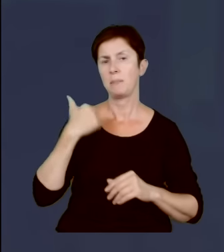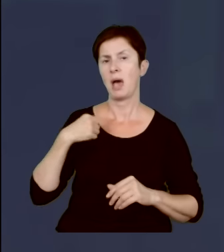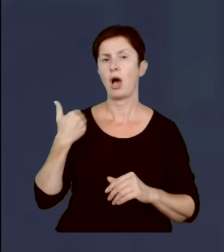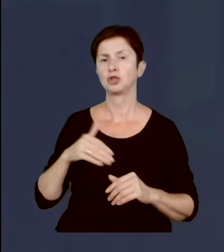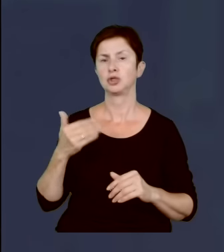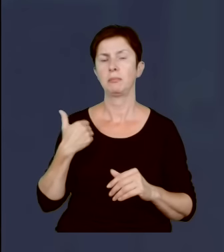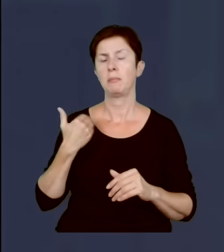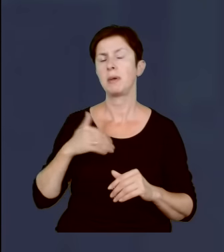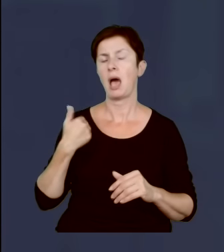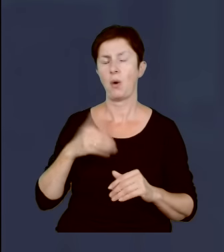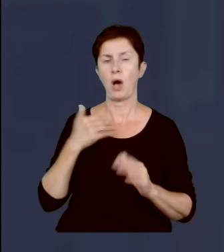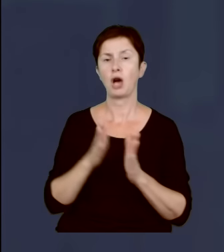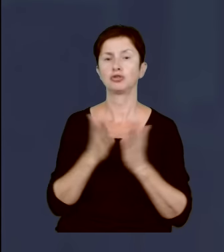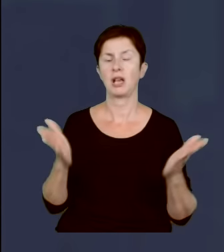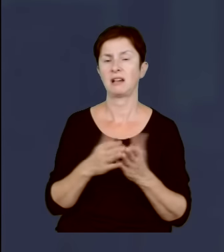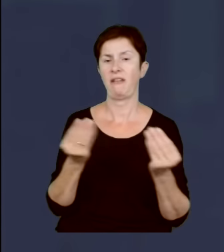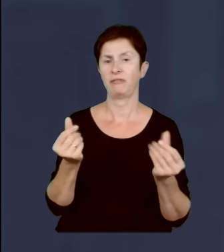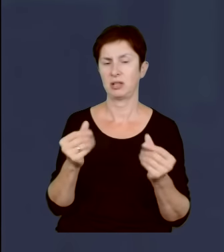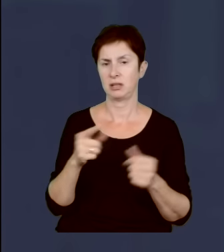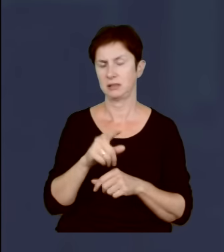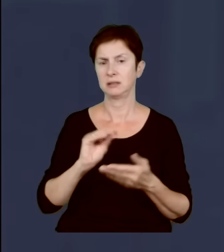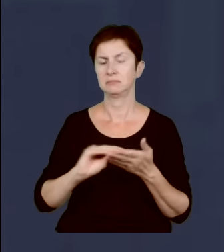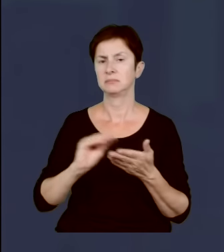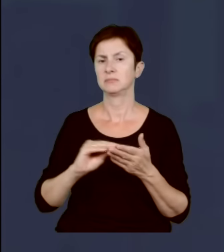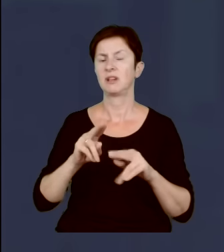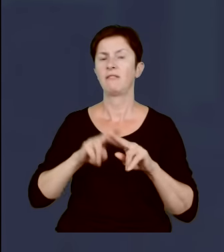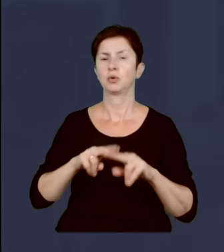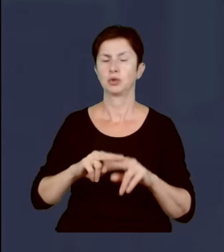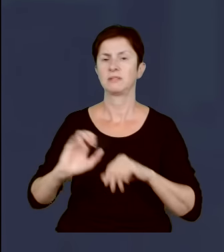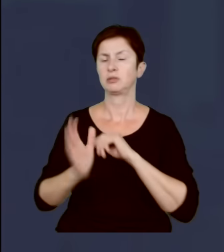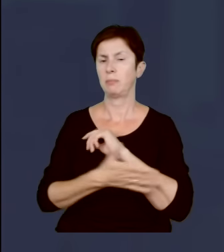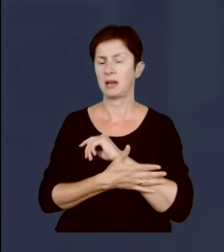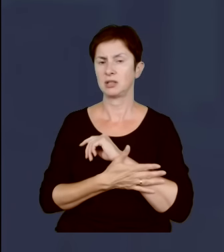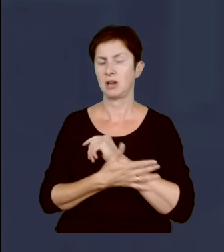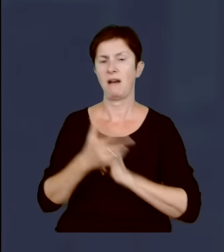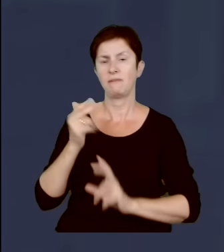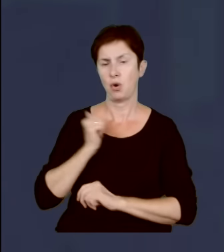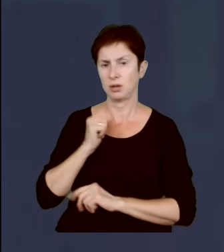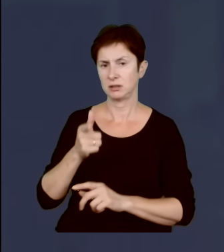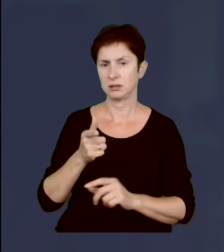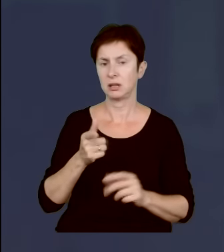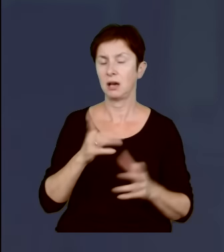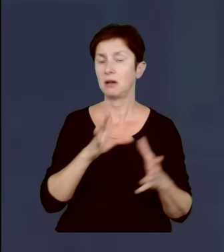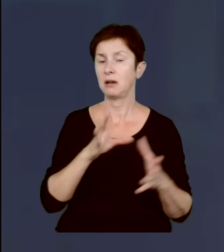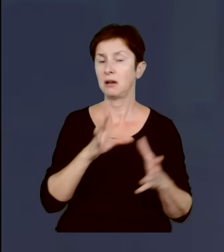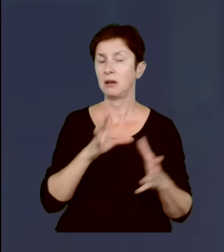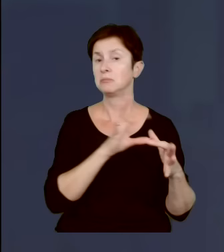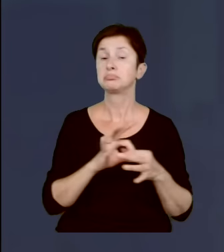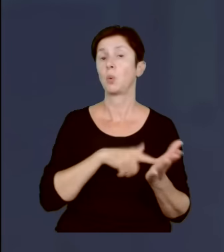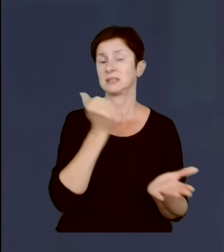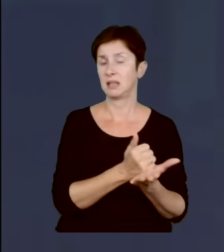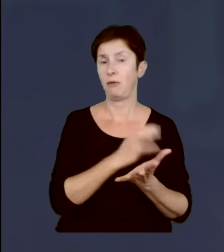Księdze zakwestionowano Fundusz Wsparcia Sił Zbrojnych. To fundusz, który powstał na podstawie ustawy o obronie